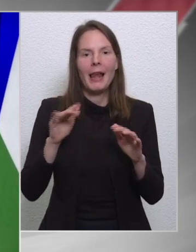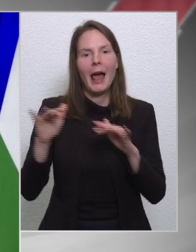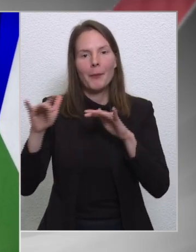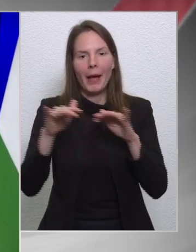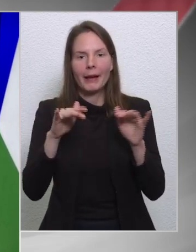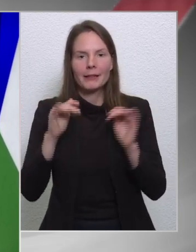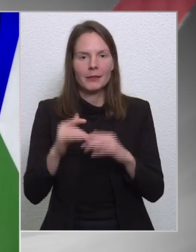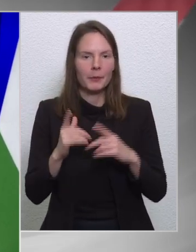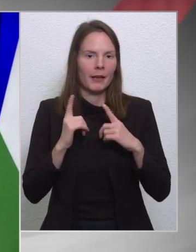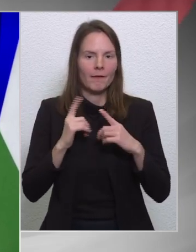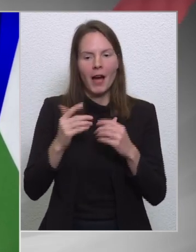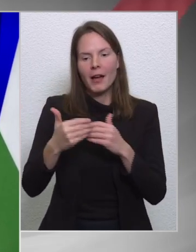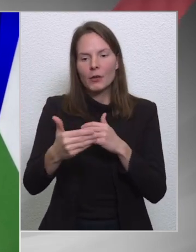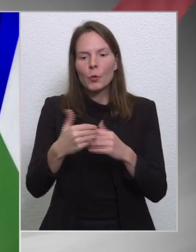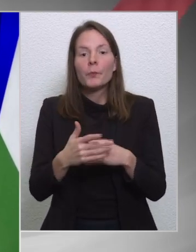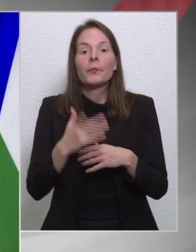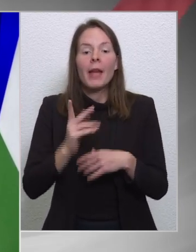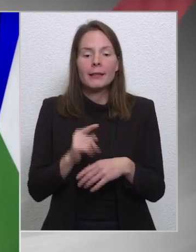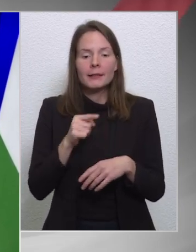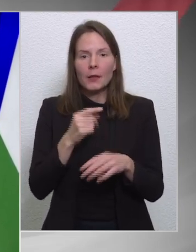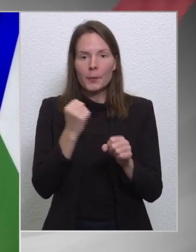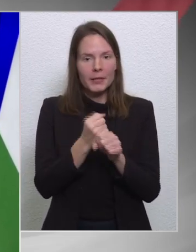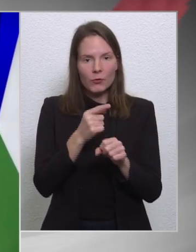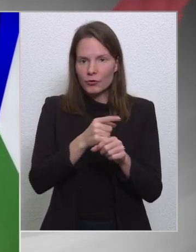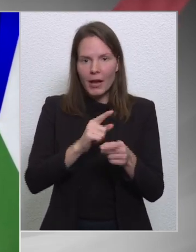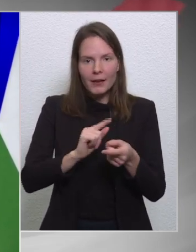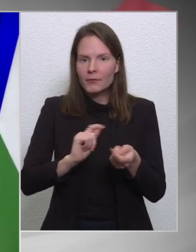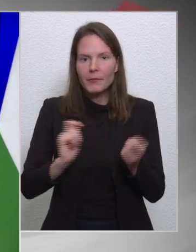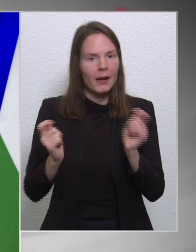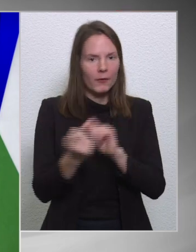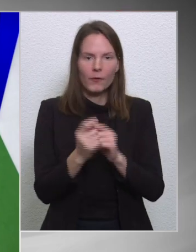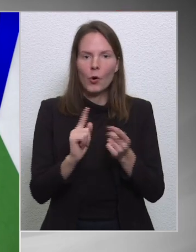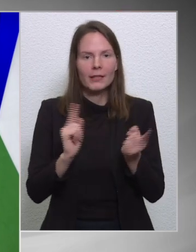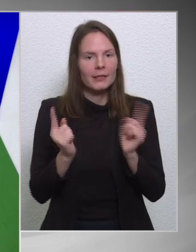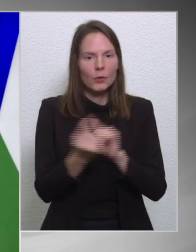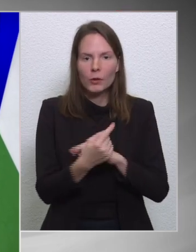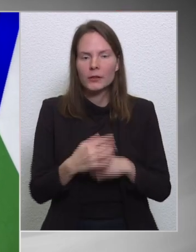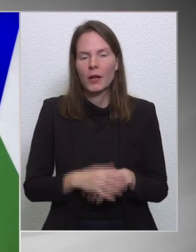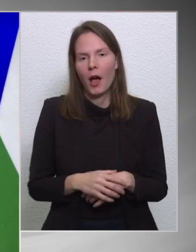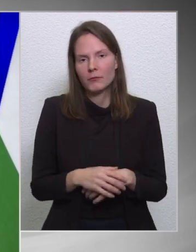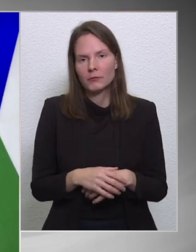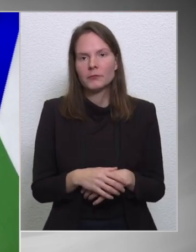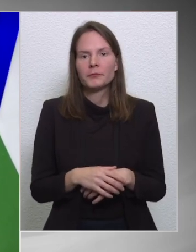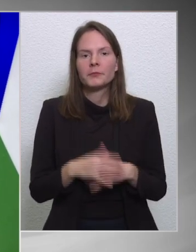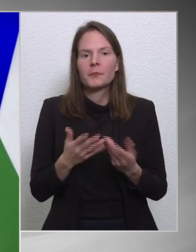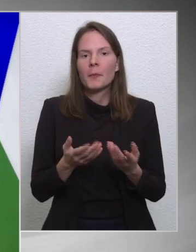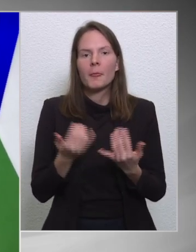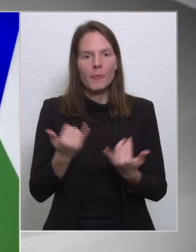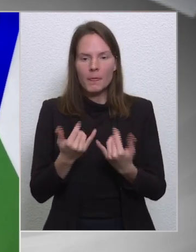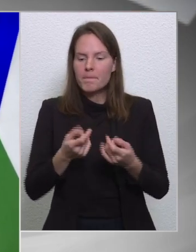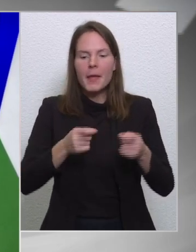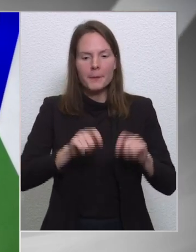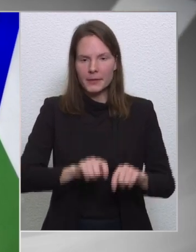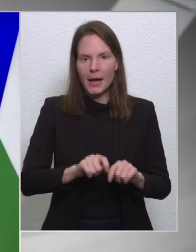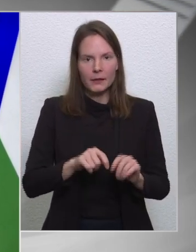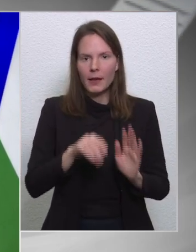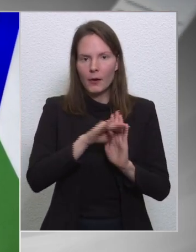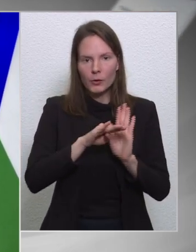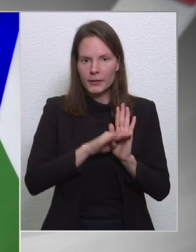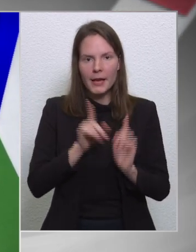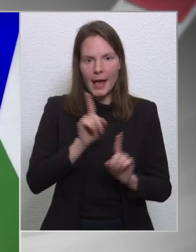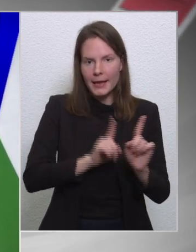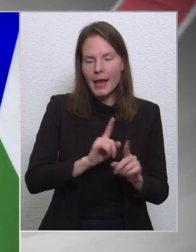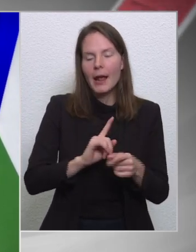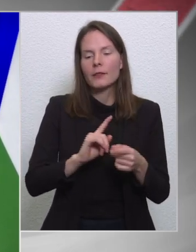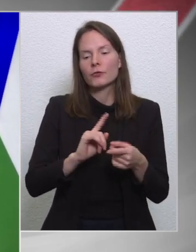bizottság szeptemberben. És kvázi ezt tette a másik két megállapodás áltételébe. Most ezt megfordította. Nem zárta le a kondicionalitási eljárás, hanem